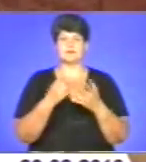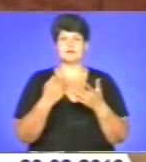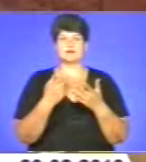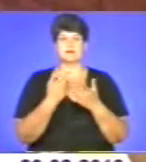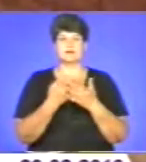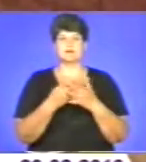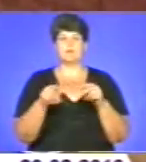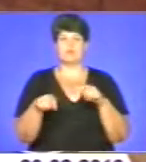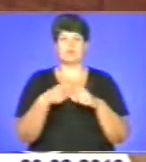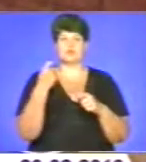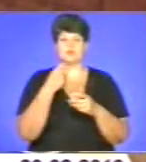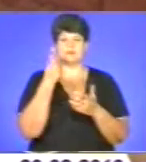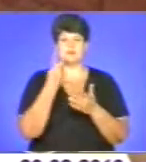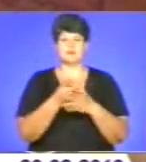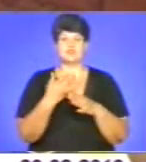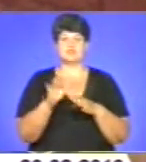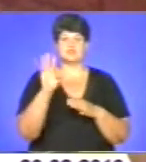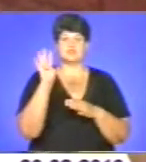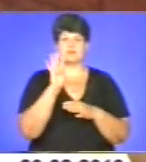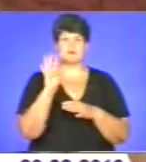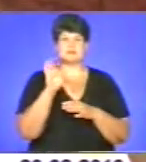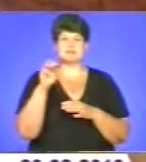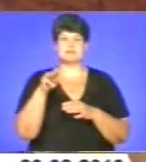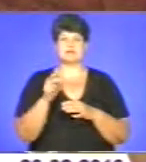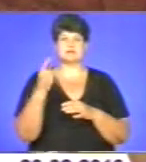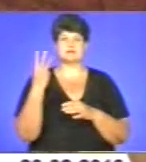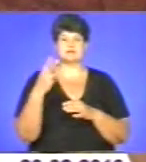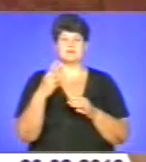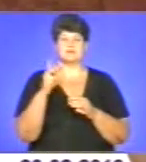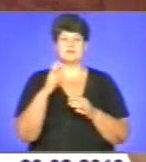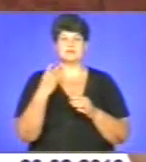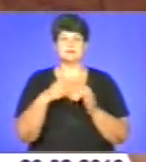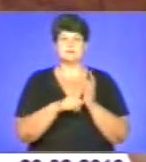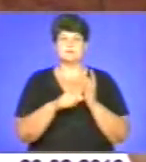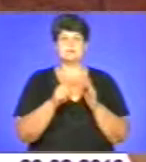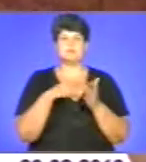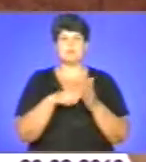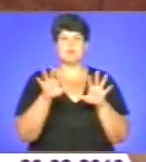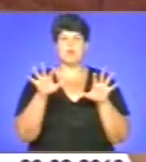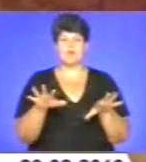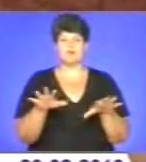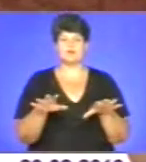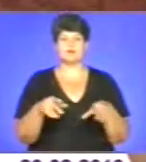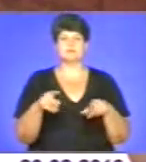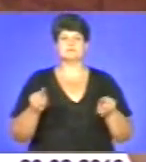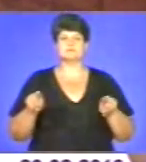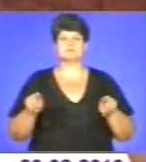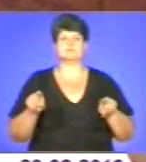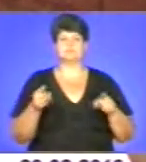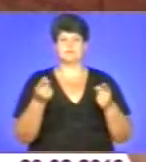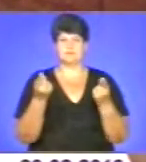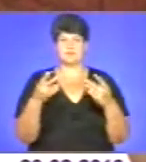кримінального правопорушення, передбаченого частиною 4 статті 368, в міському голові обрано запобіжний захід у вигляді